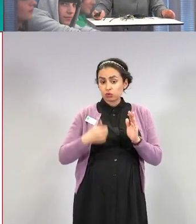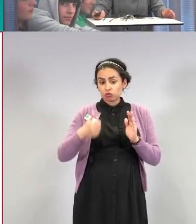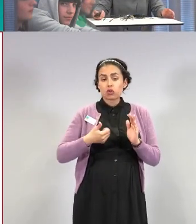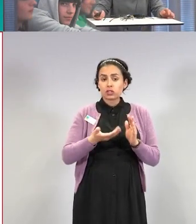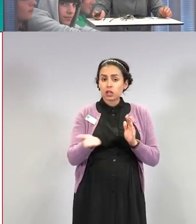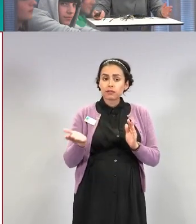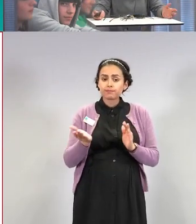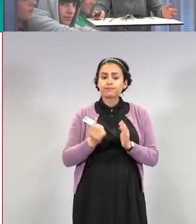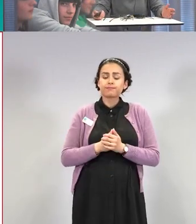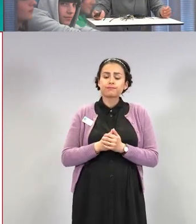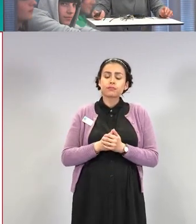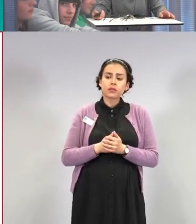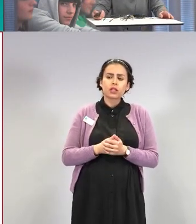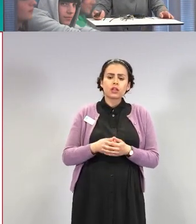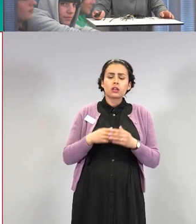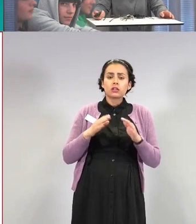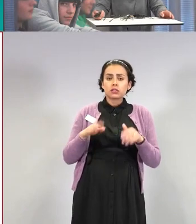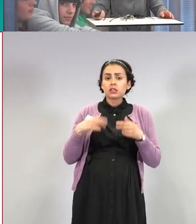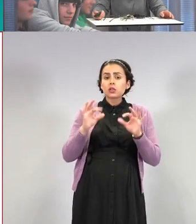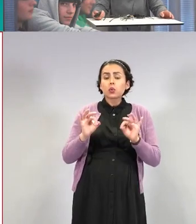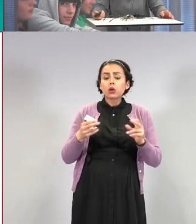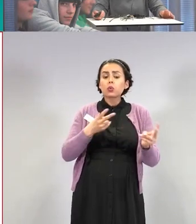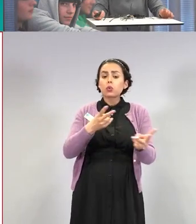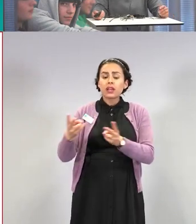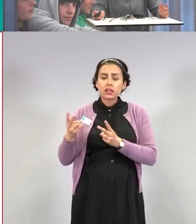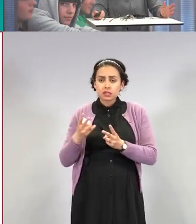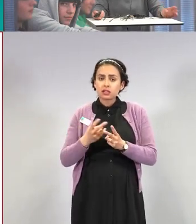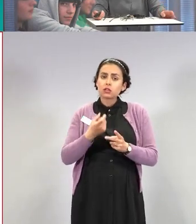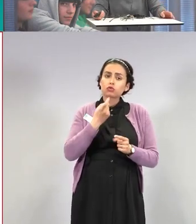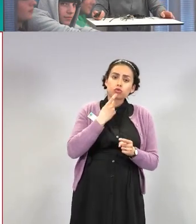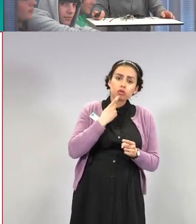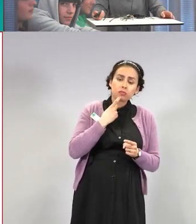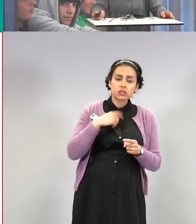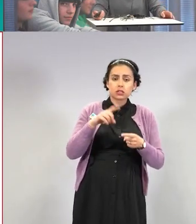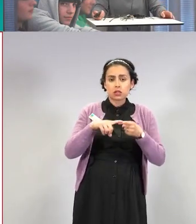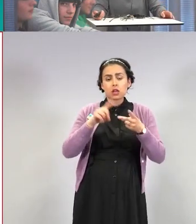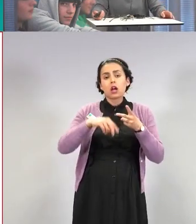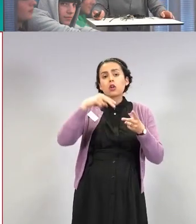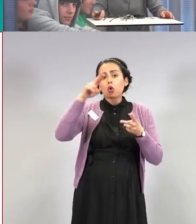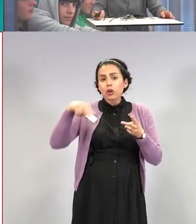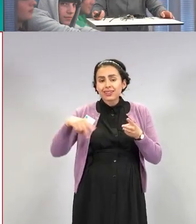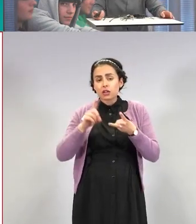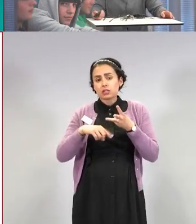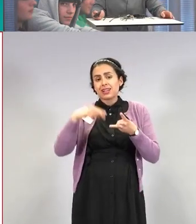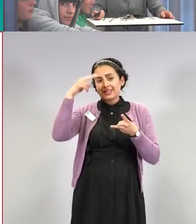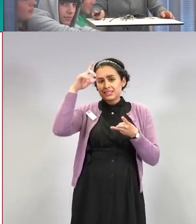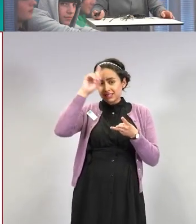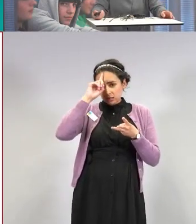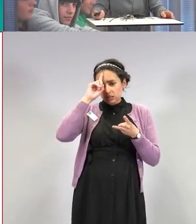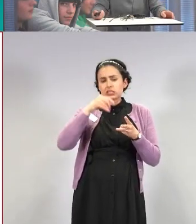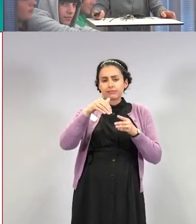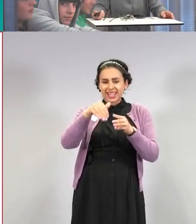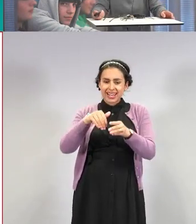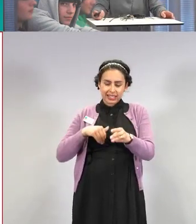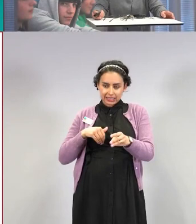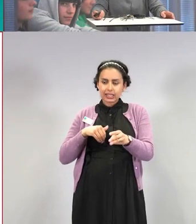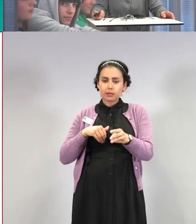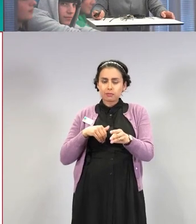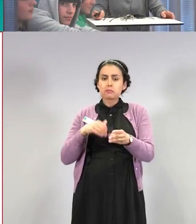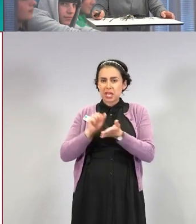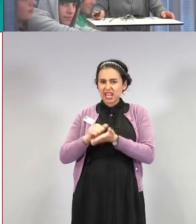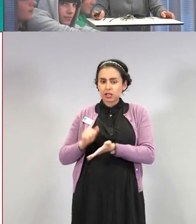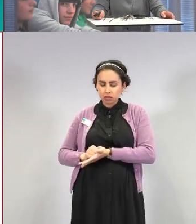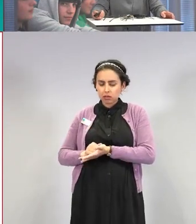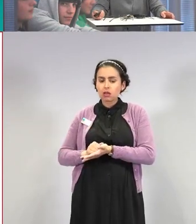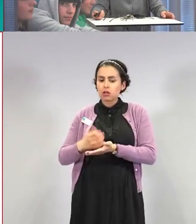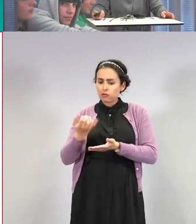tällaisista maista, joissa on rekisterit käytössä, kuten Suomessa, Norjassa ja tässä on Saksa, että me voidaan yhdistää näitä rekistereitä, niin se